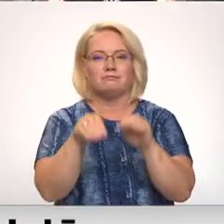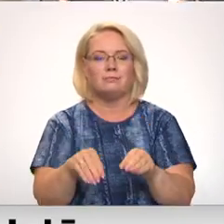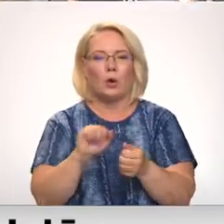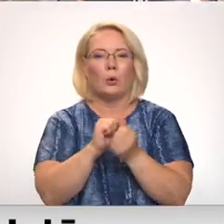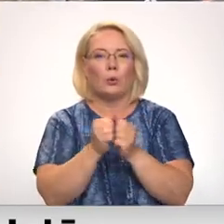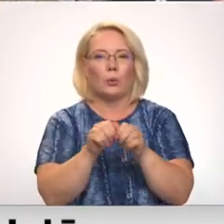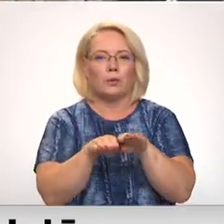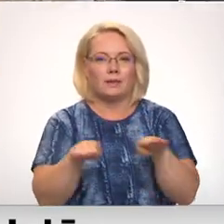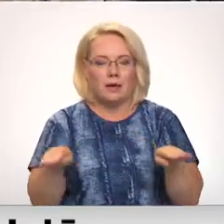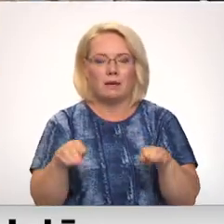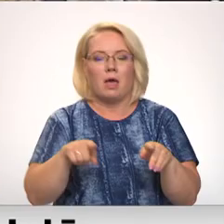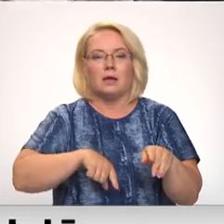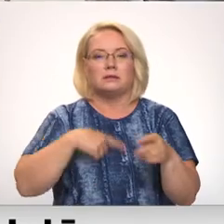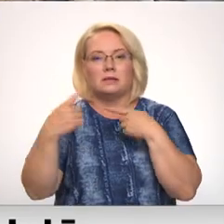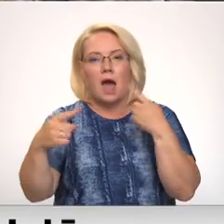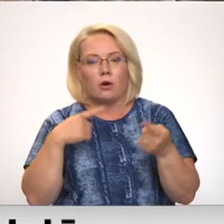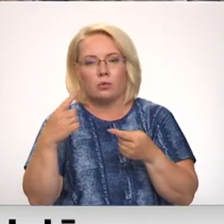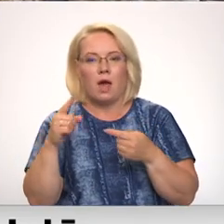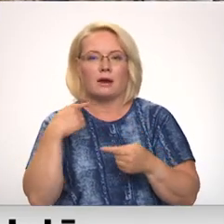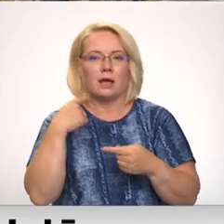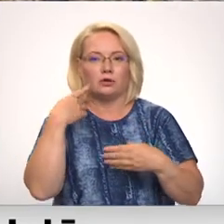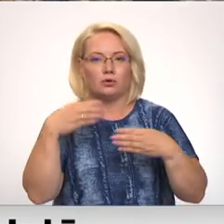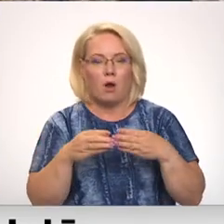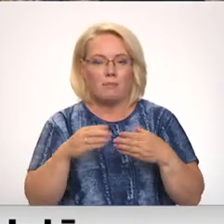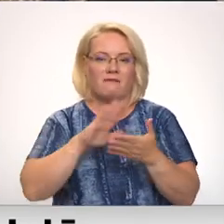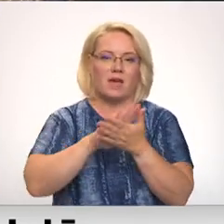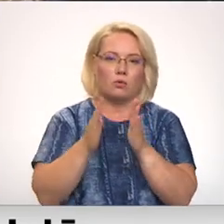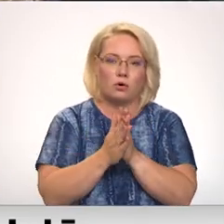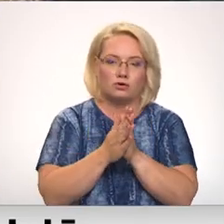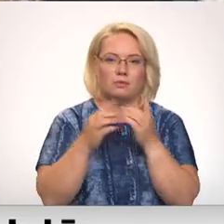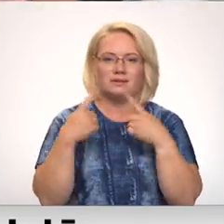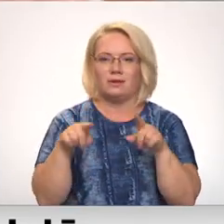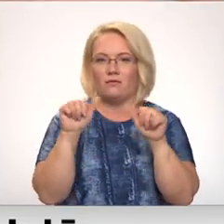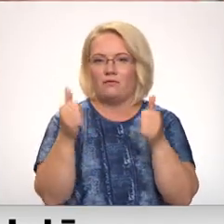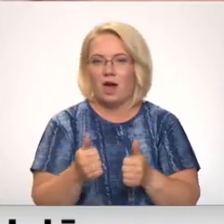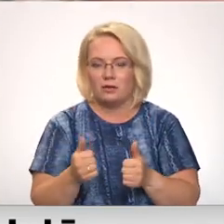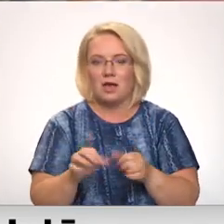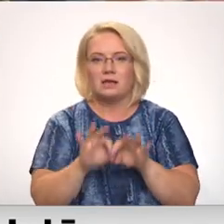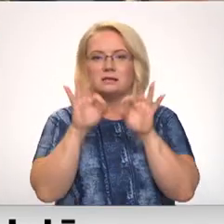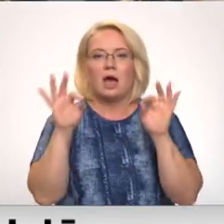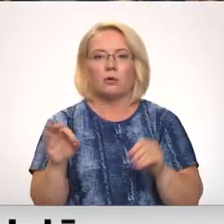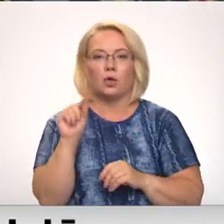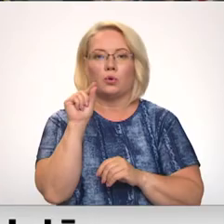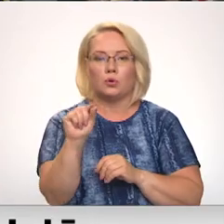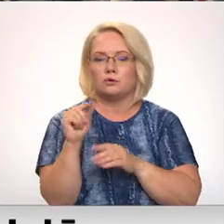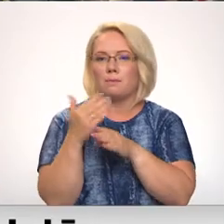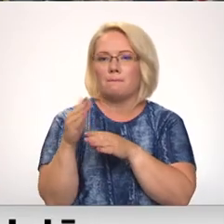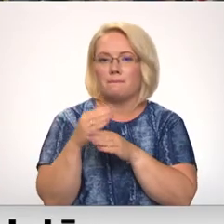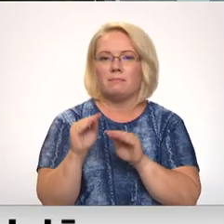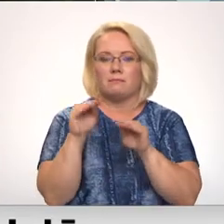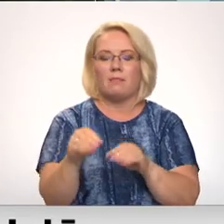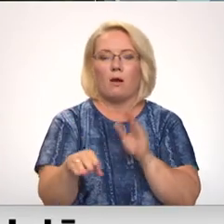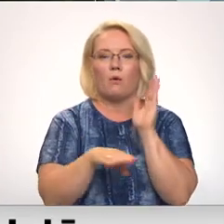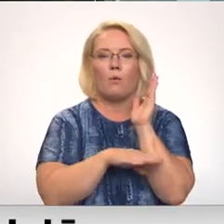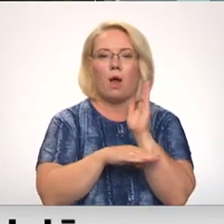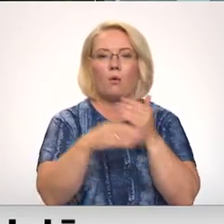saruna gaitā ar Rīgas domi vienojušies par kompromisu variantu. Sākotnēji, mazākā skaitā, stādīt kokus kastēs